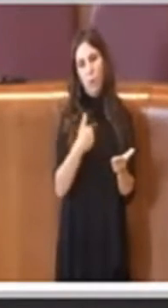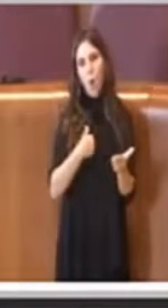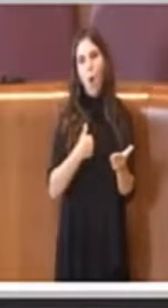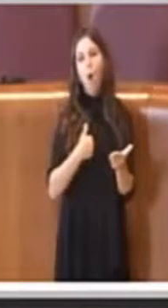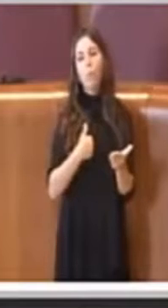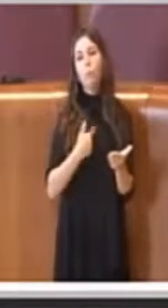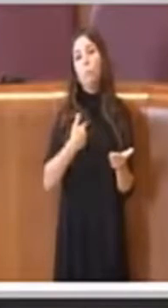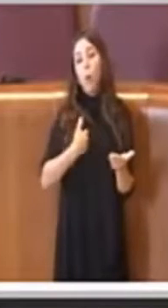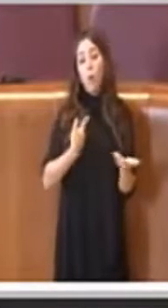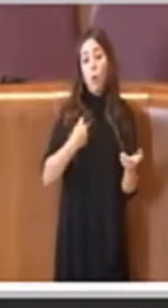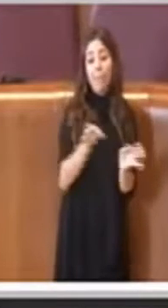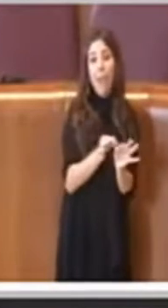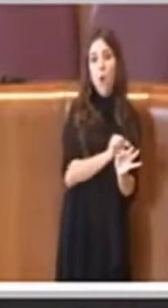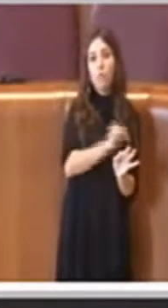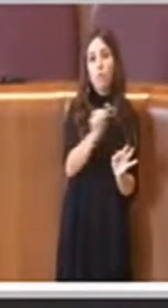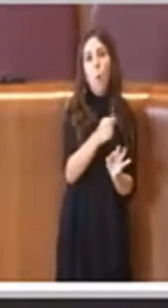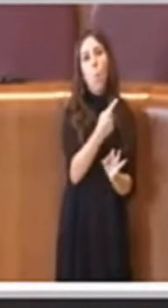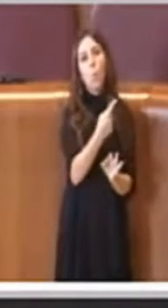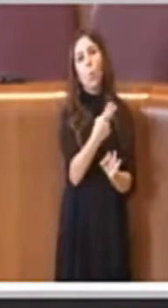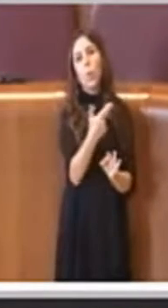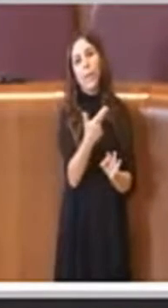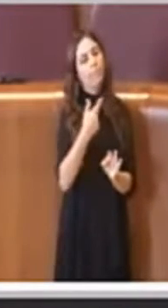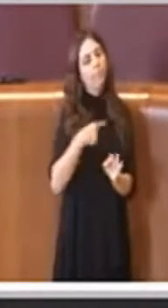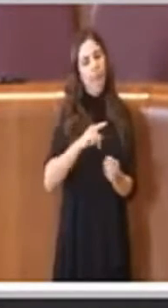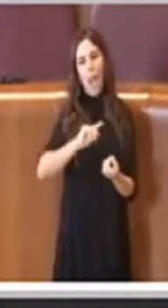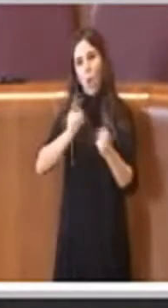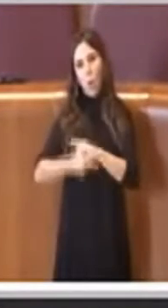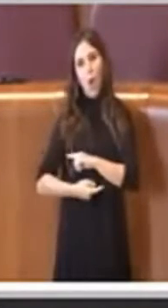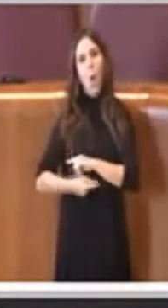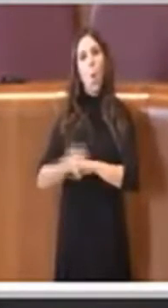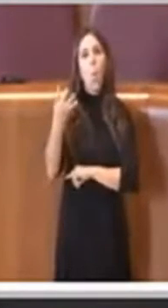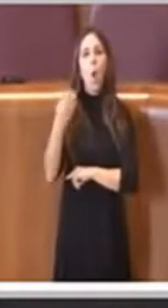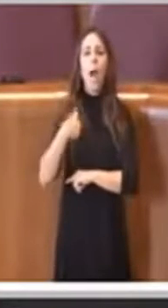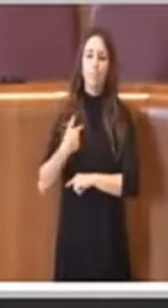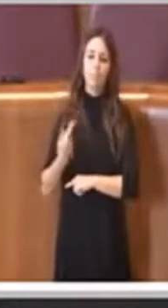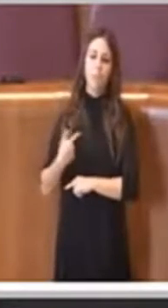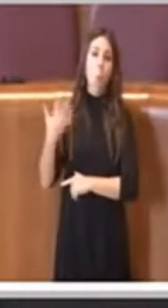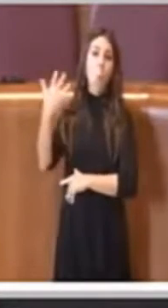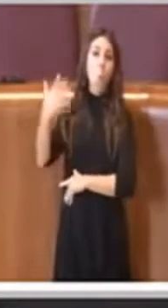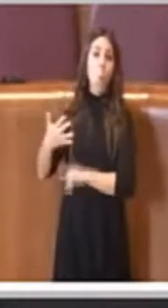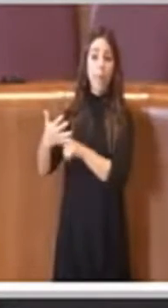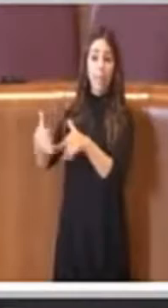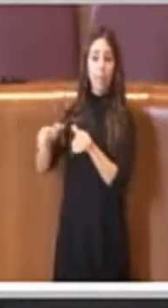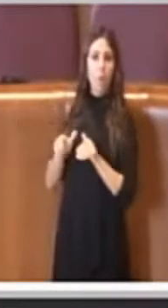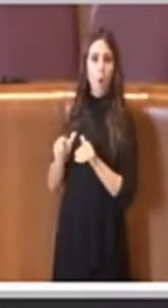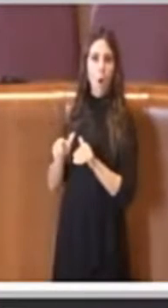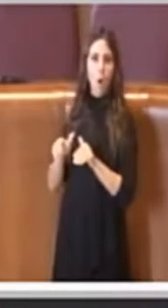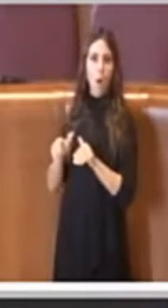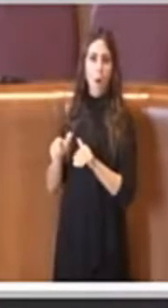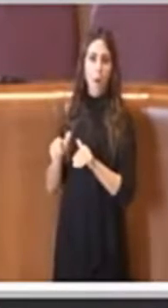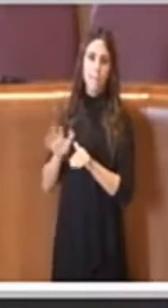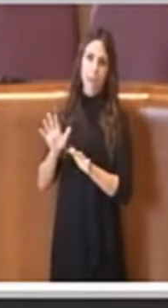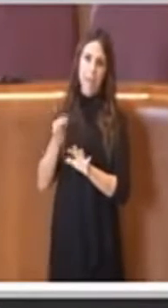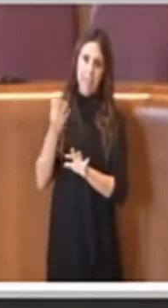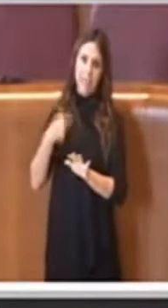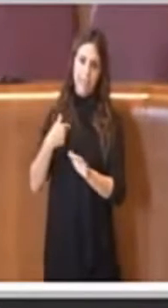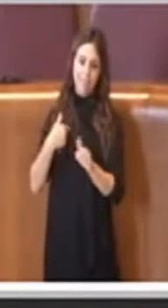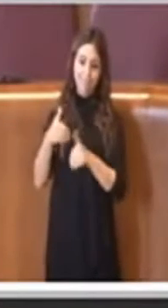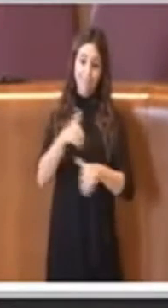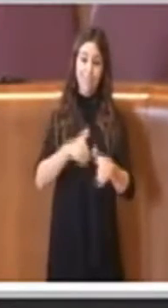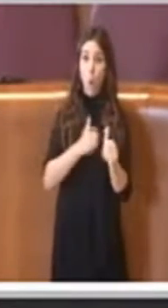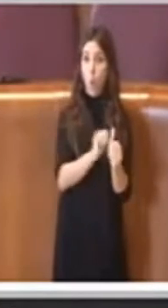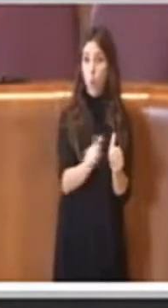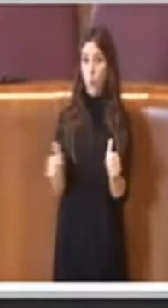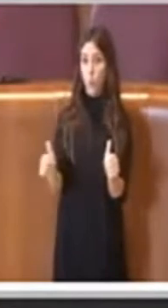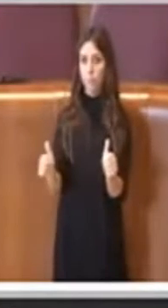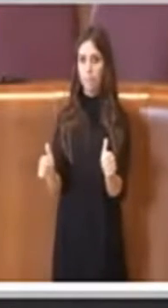'accordo all'1, al 2, al 3 e non al 4 e mi astengo al 5, ma è ovvio che stai facendo la votazione singola per